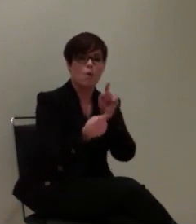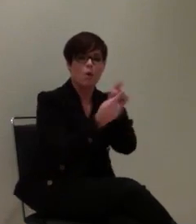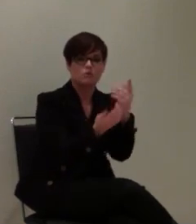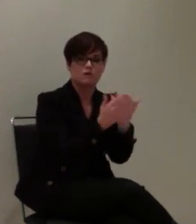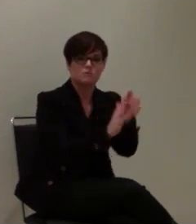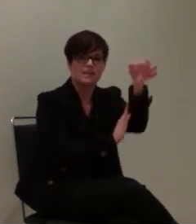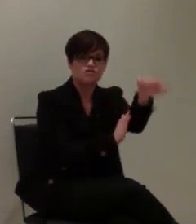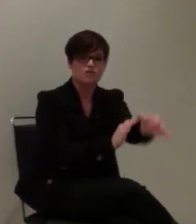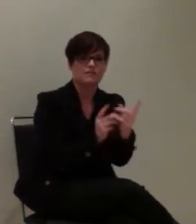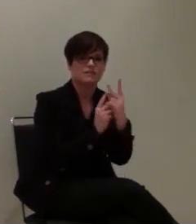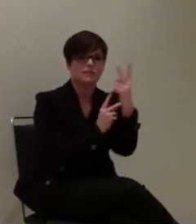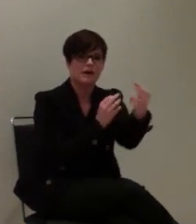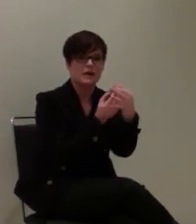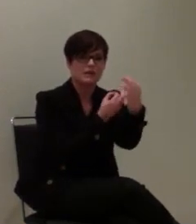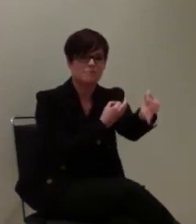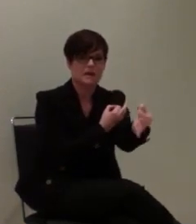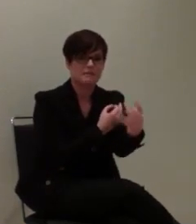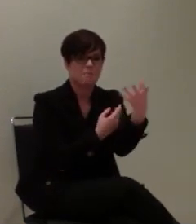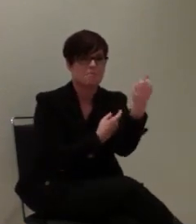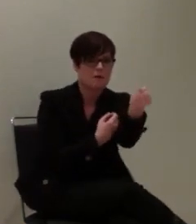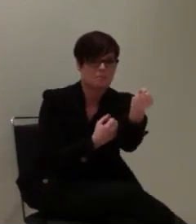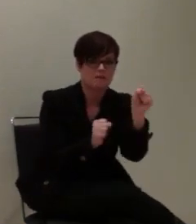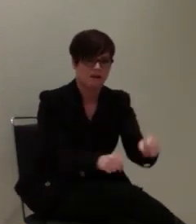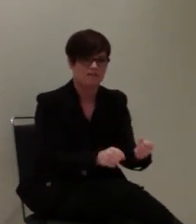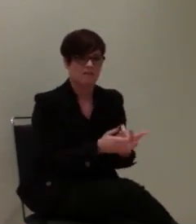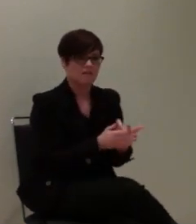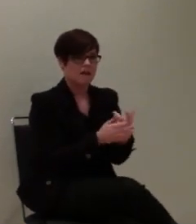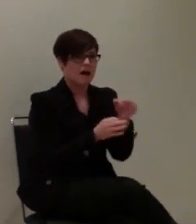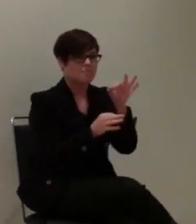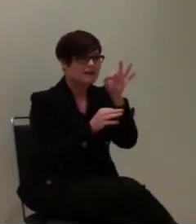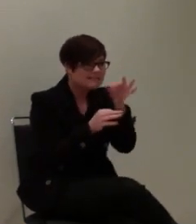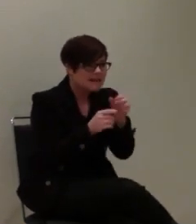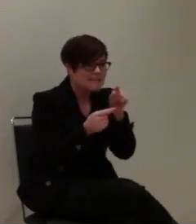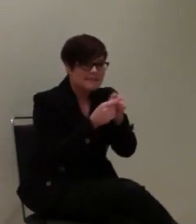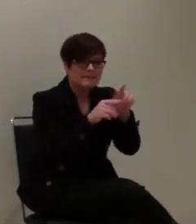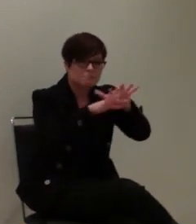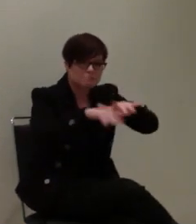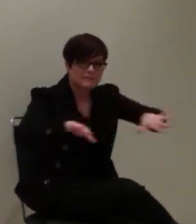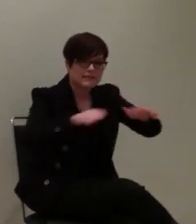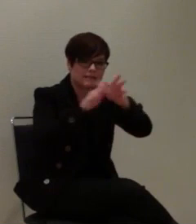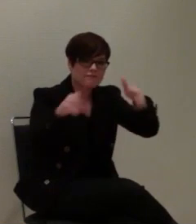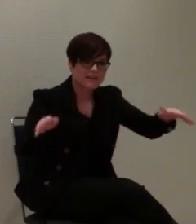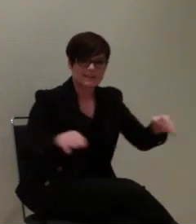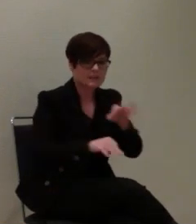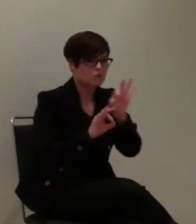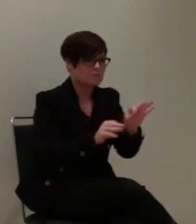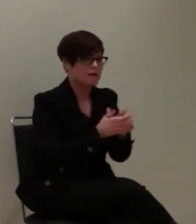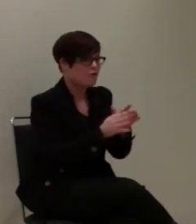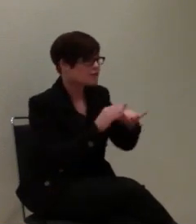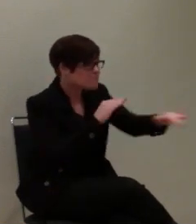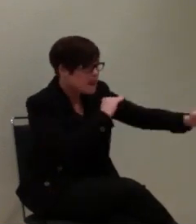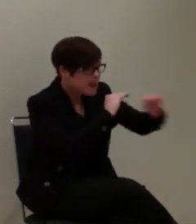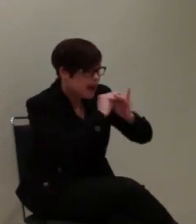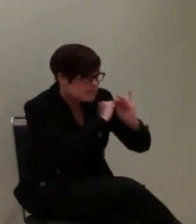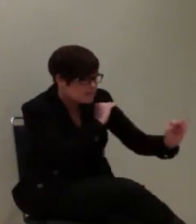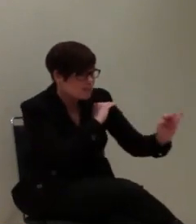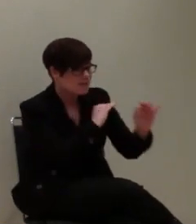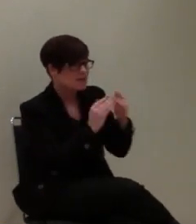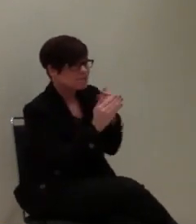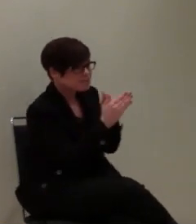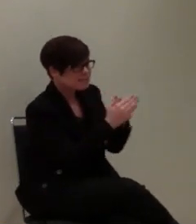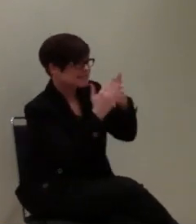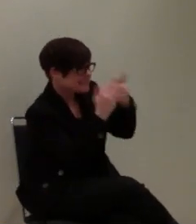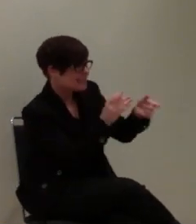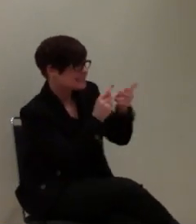Meter. Das ist in einer dicht besiedelten Fläche schon nicht gerade gut. Aber auf dem Land bis zu sechs Kilometer. Das ist